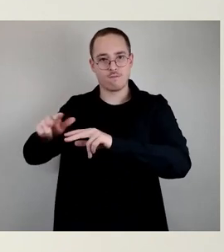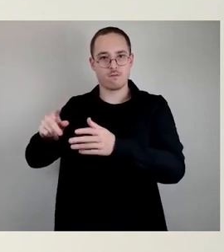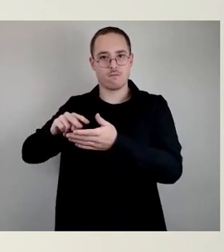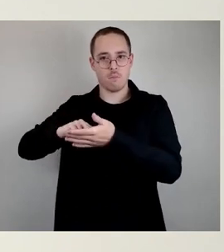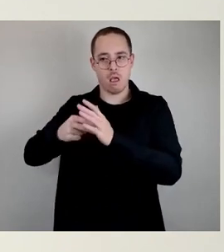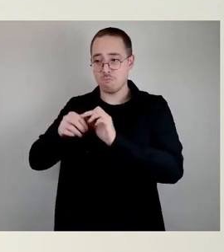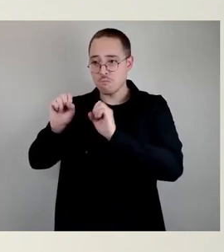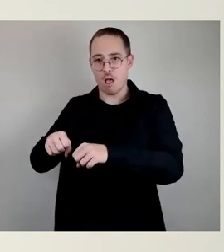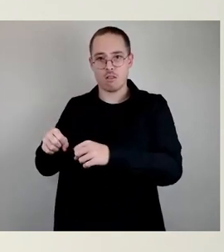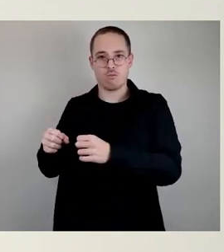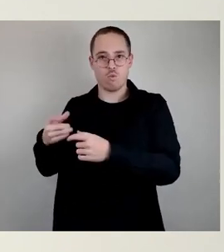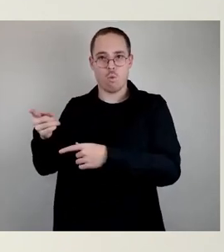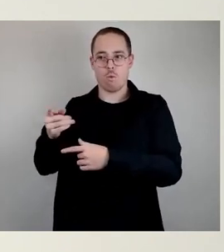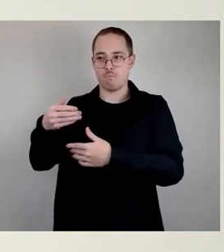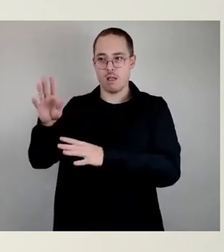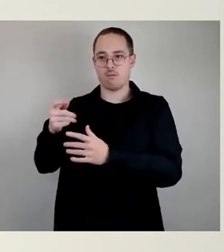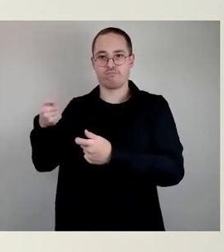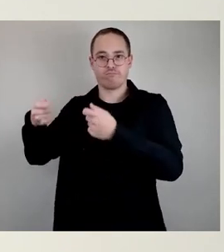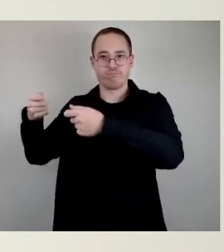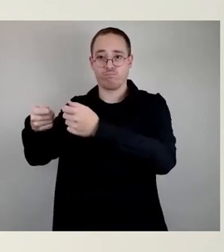weitere Investitionen tätigen können.